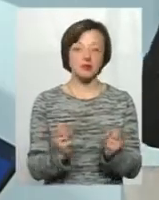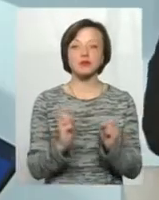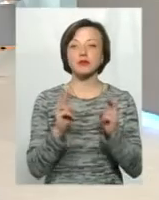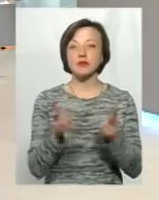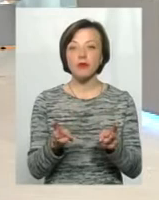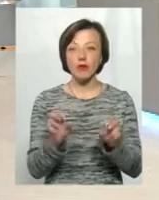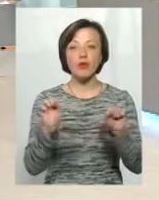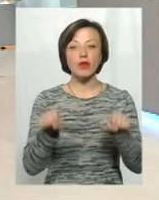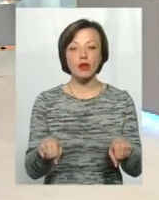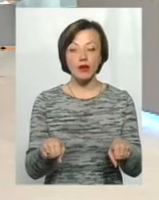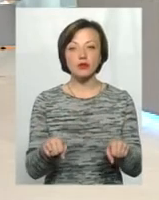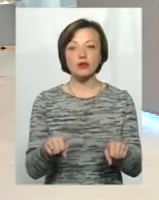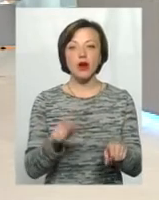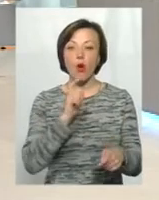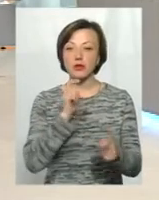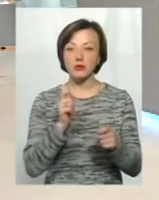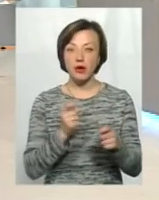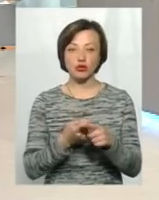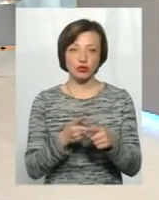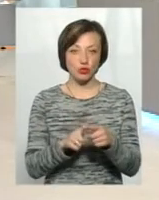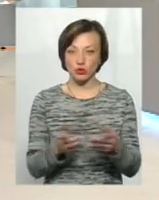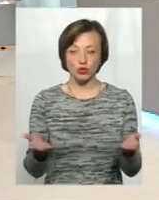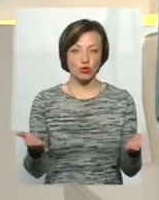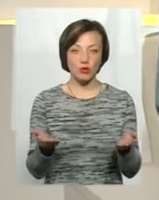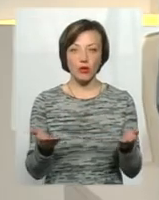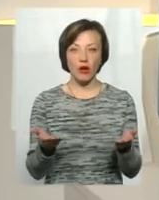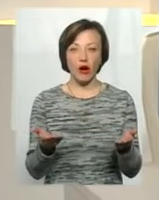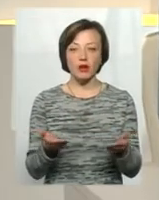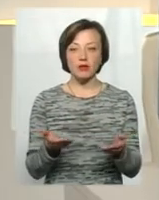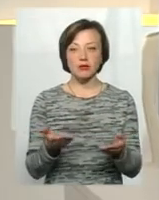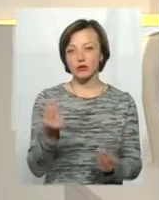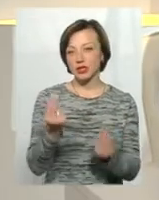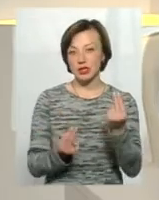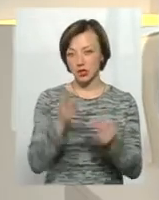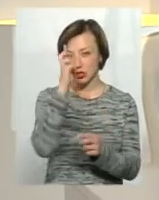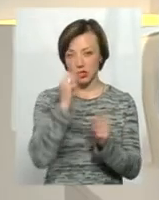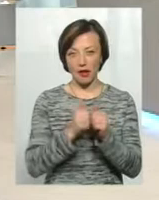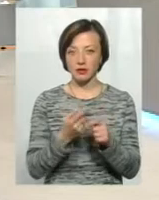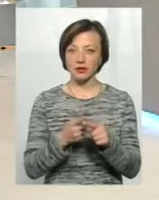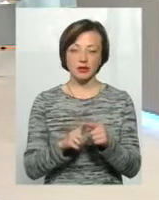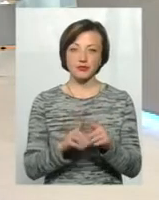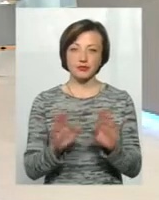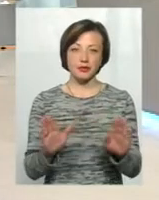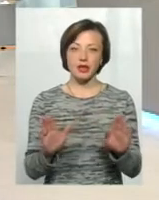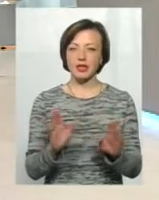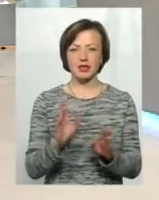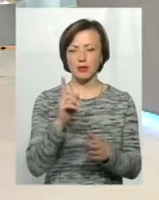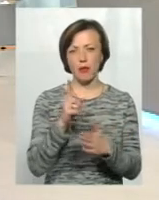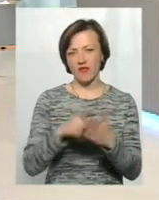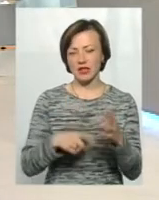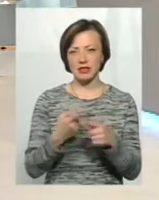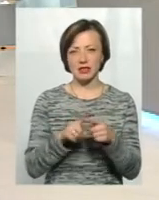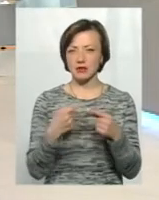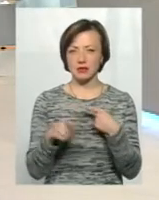Як можна тут убезпечити? Тому що ігри з державою, це так. Ні, це не ігри з державою, повірте, це трошки не так.